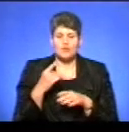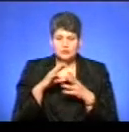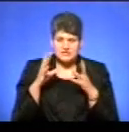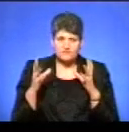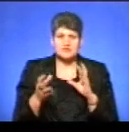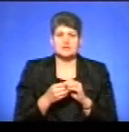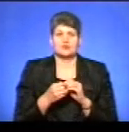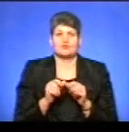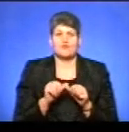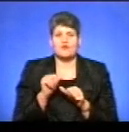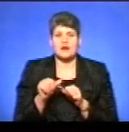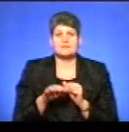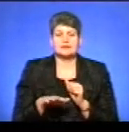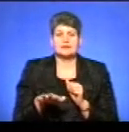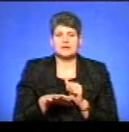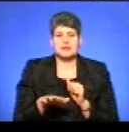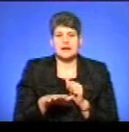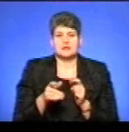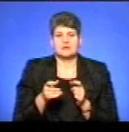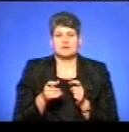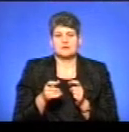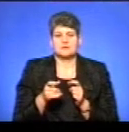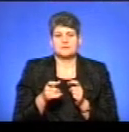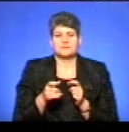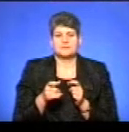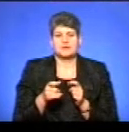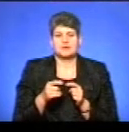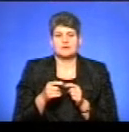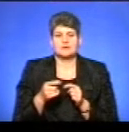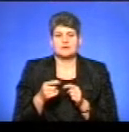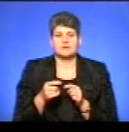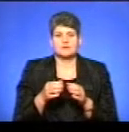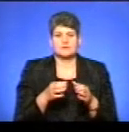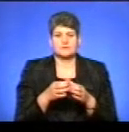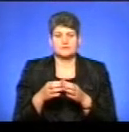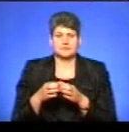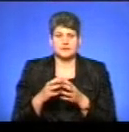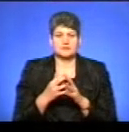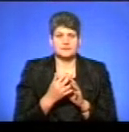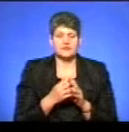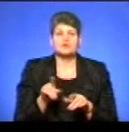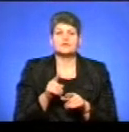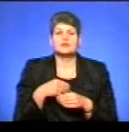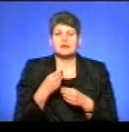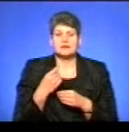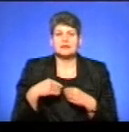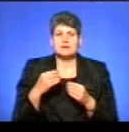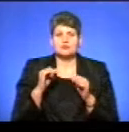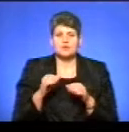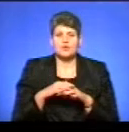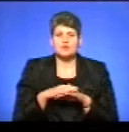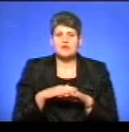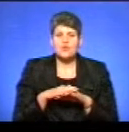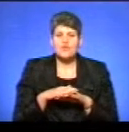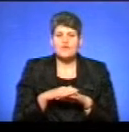цілому і в окремих адміністративно-територіальних одиницях. Що він дає? Він дає можливість розрахувати